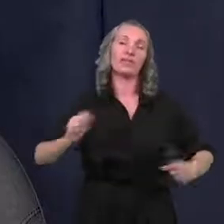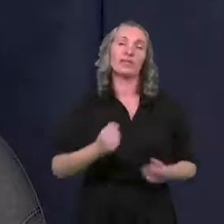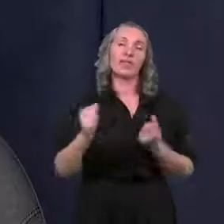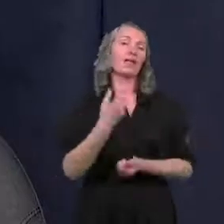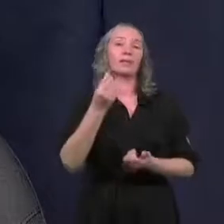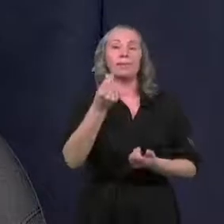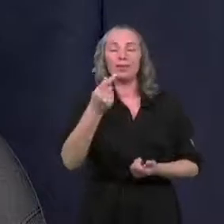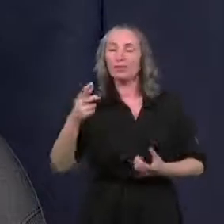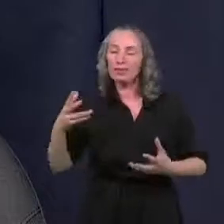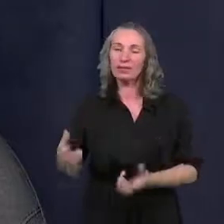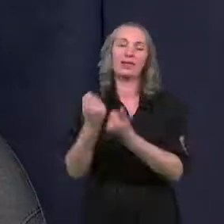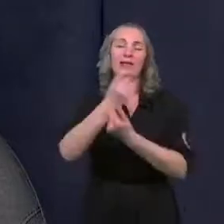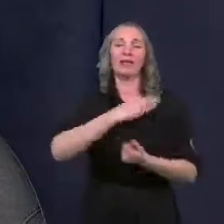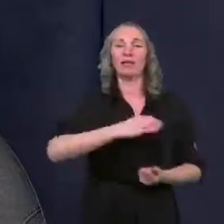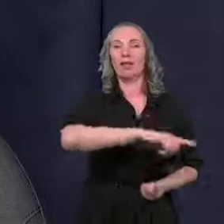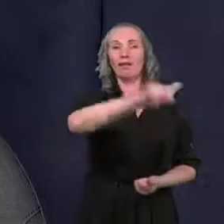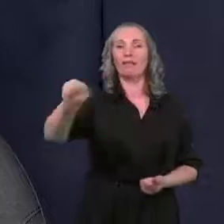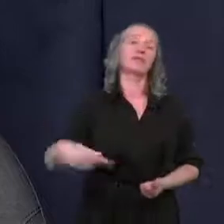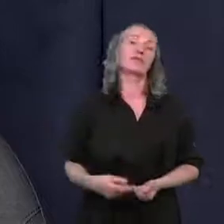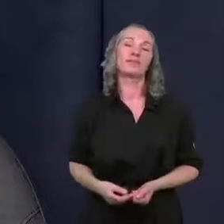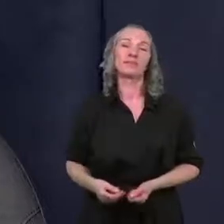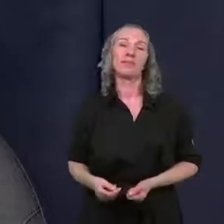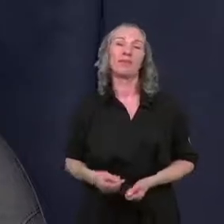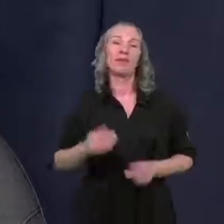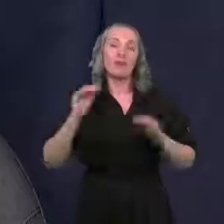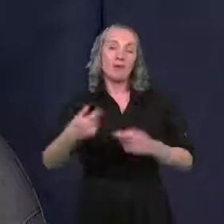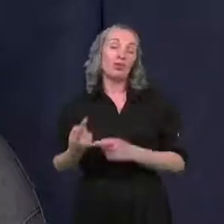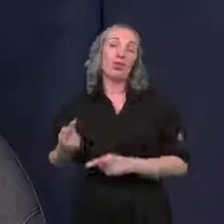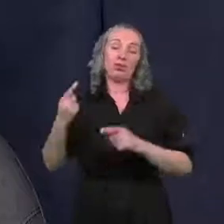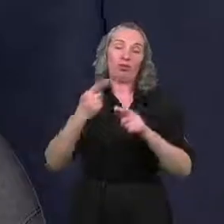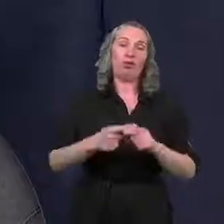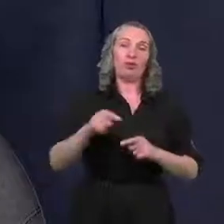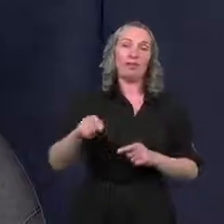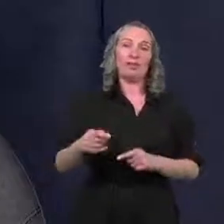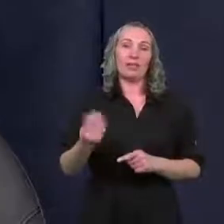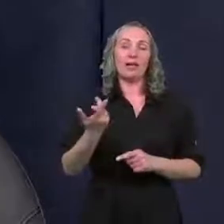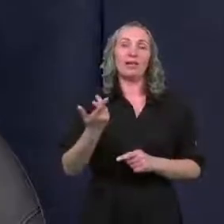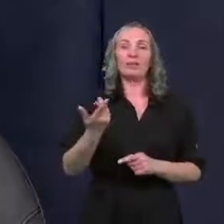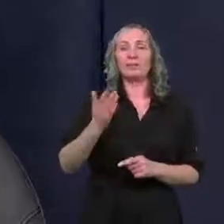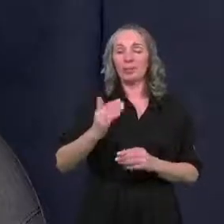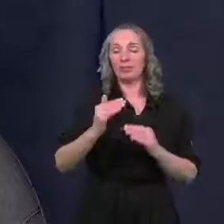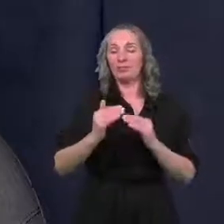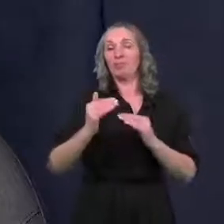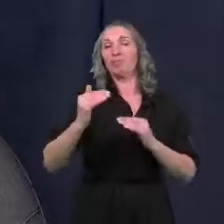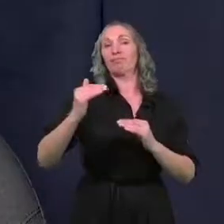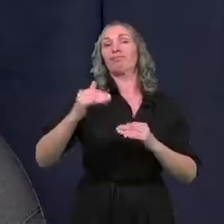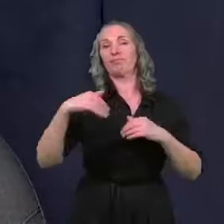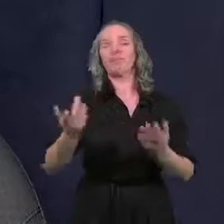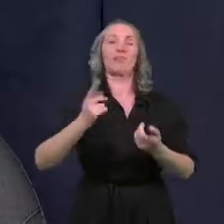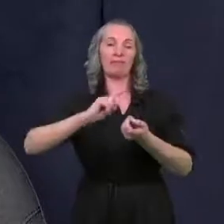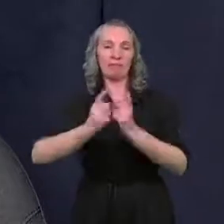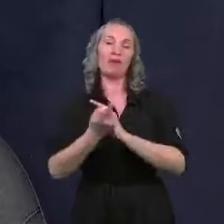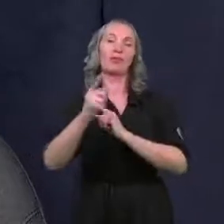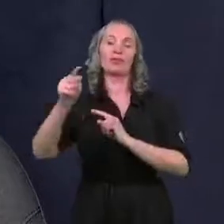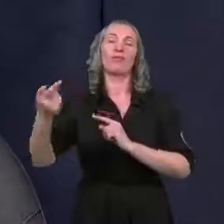znajdywać dla Państwa, być może nawet i te dotacje jeszcze sukcesywnie zwiększać, żeby